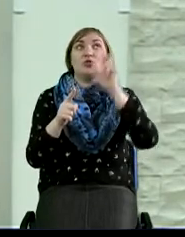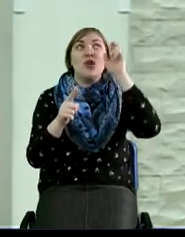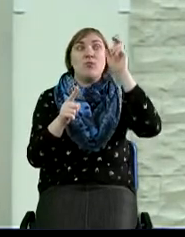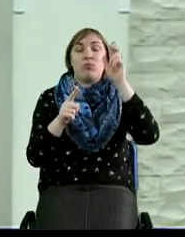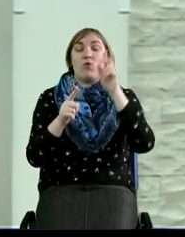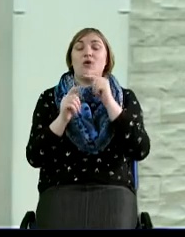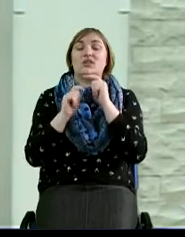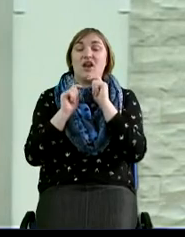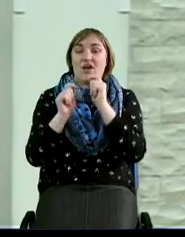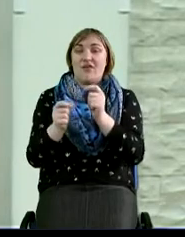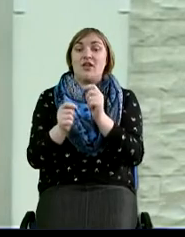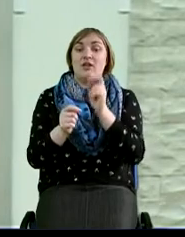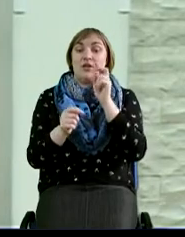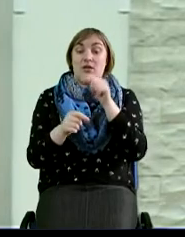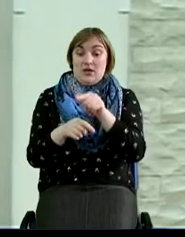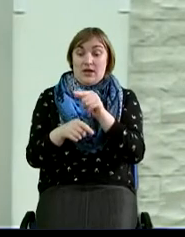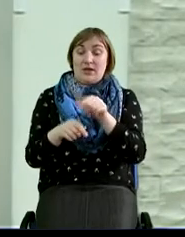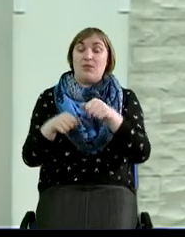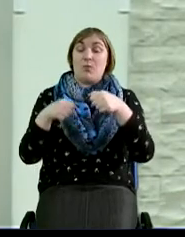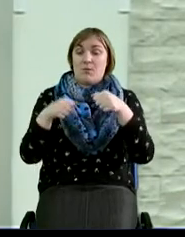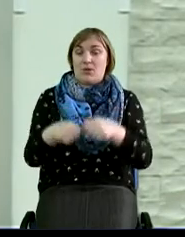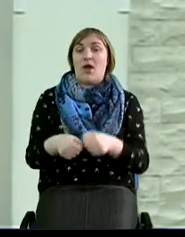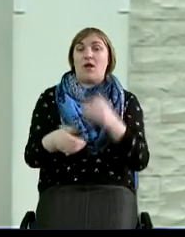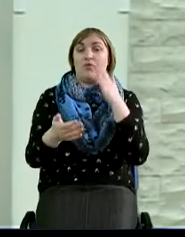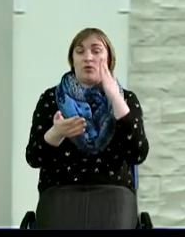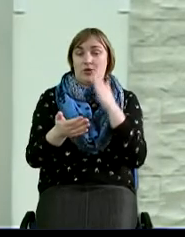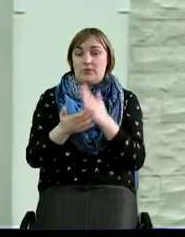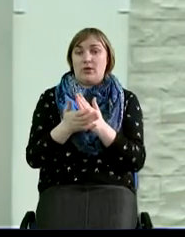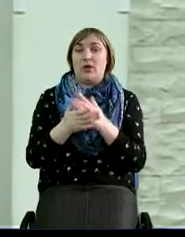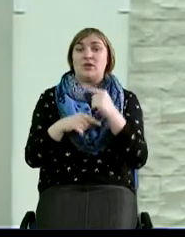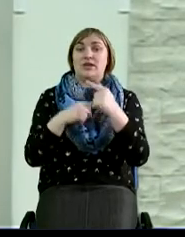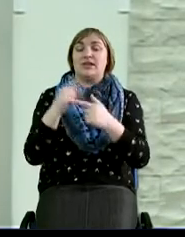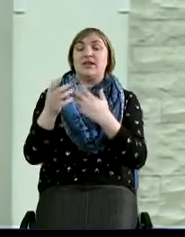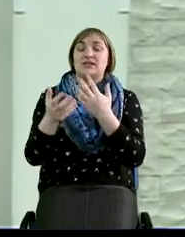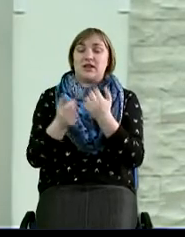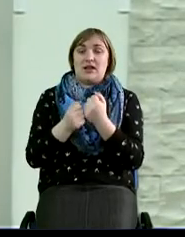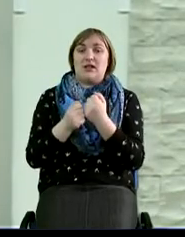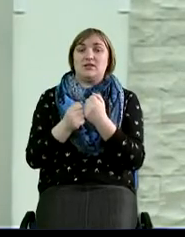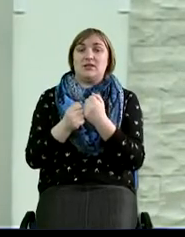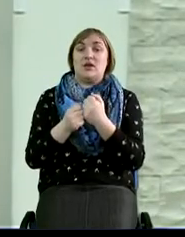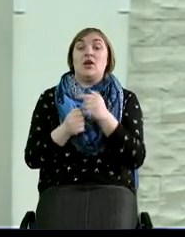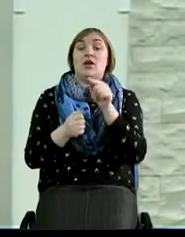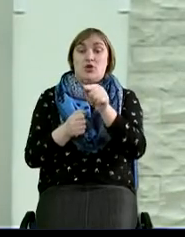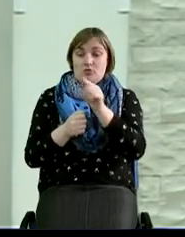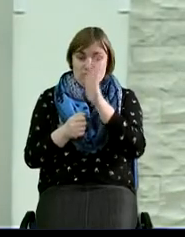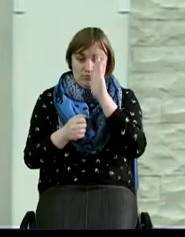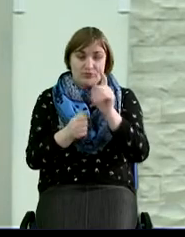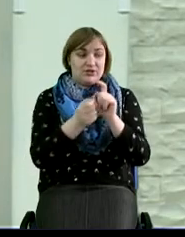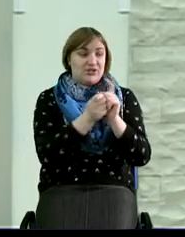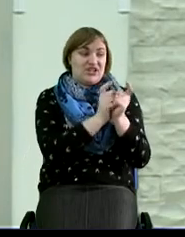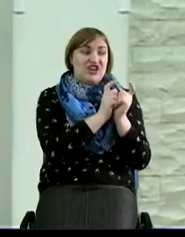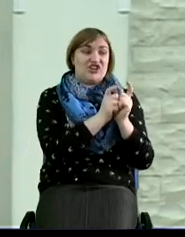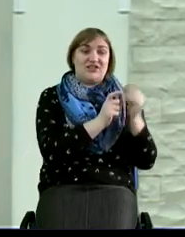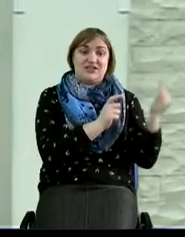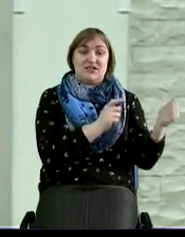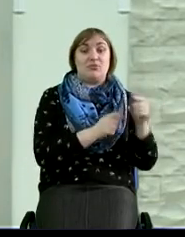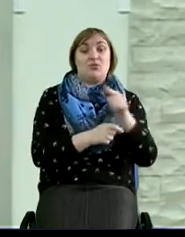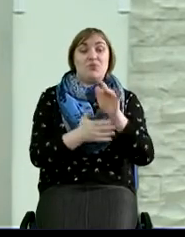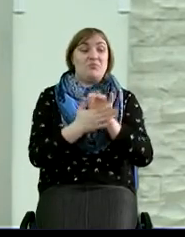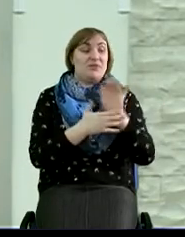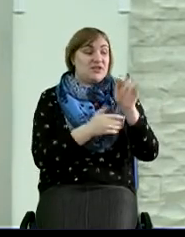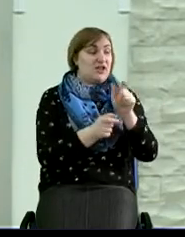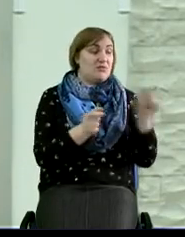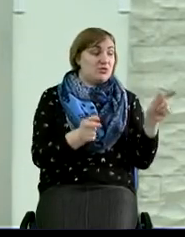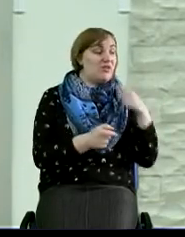им по праву, и что он по праву имеет наследие это, и что он будет за это сражаться. И он посылает послов